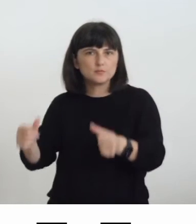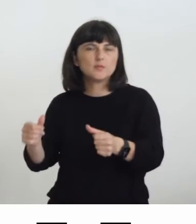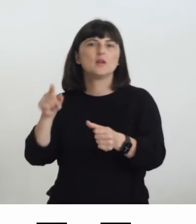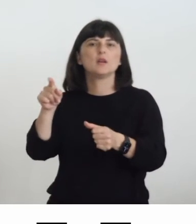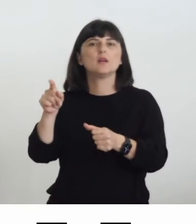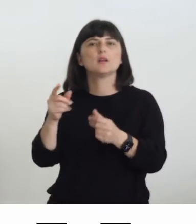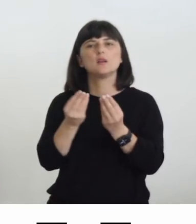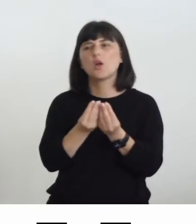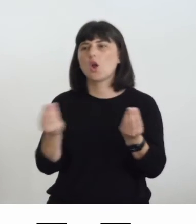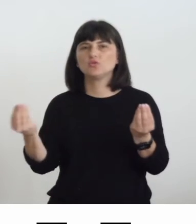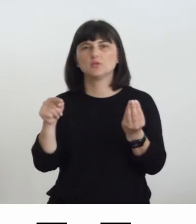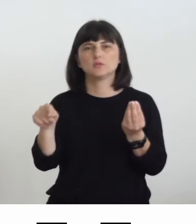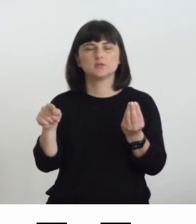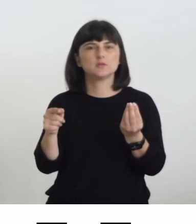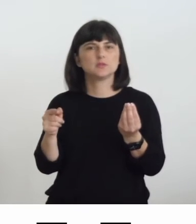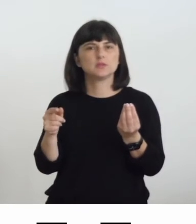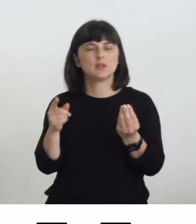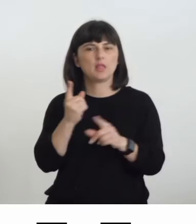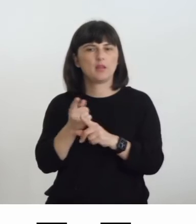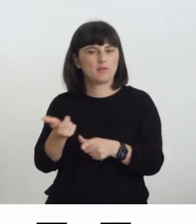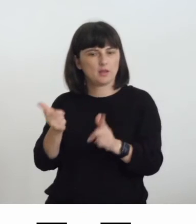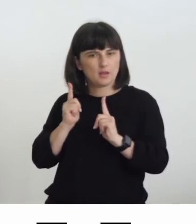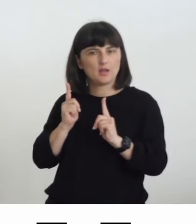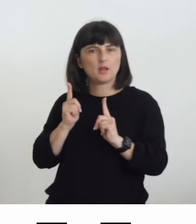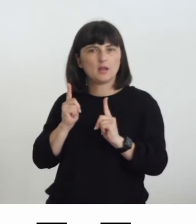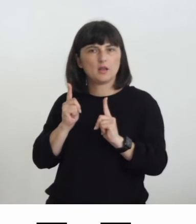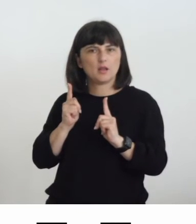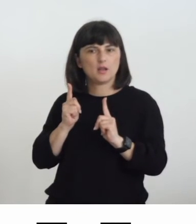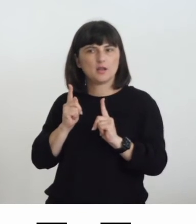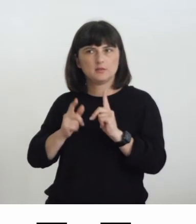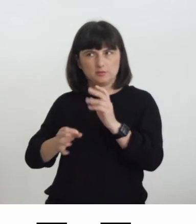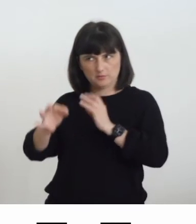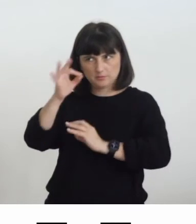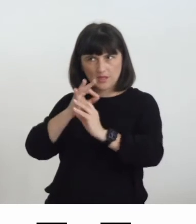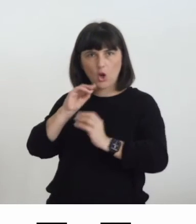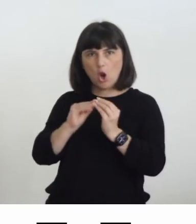artefatti che consentono di fornire anche le istruzioni per l'uso